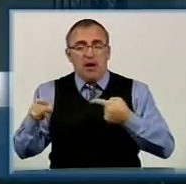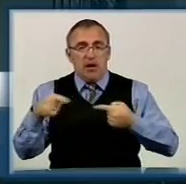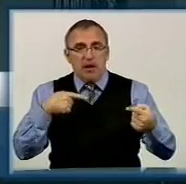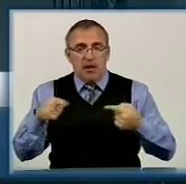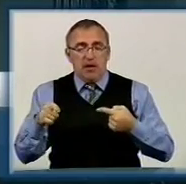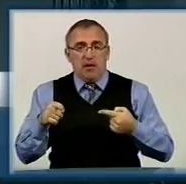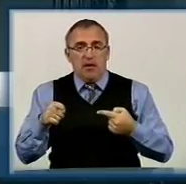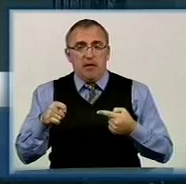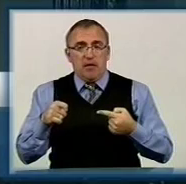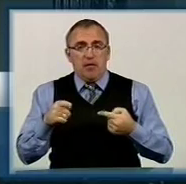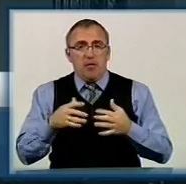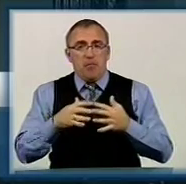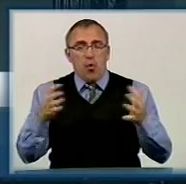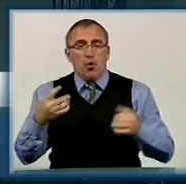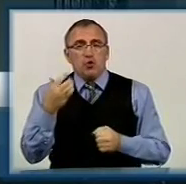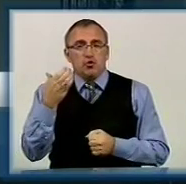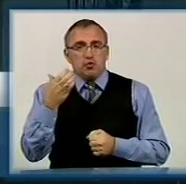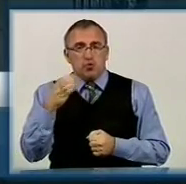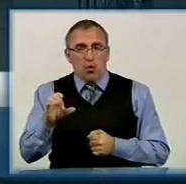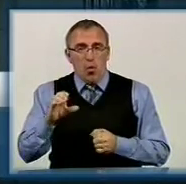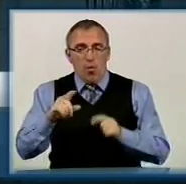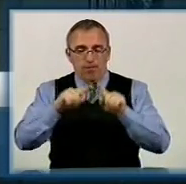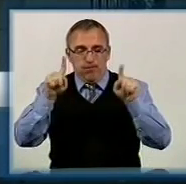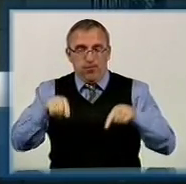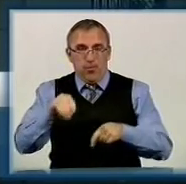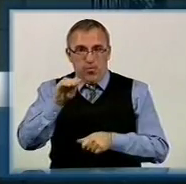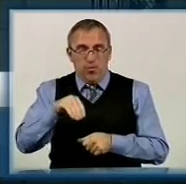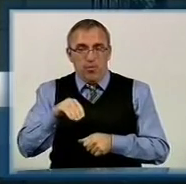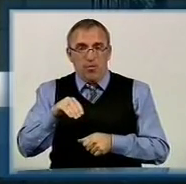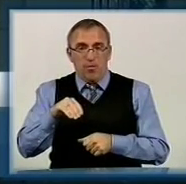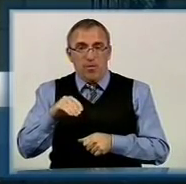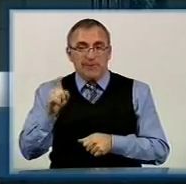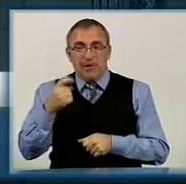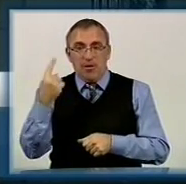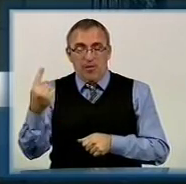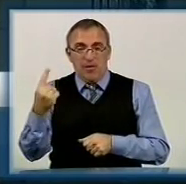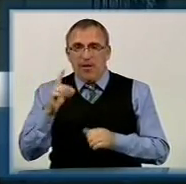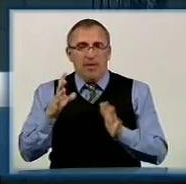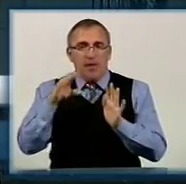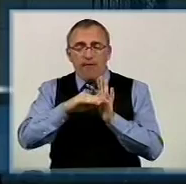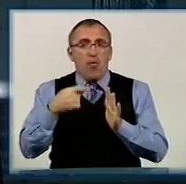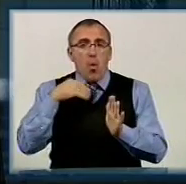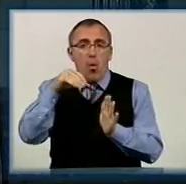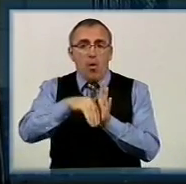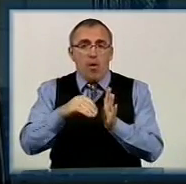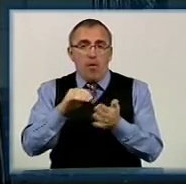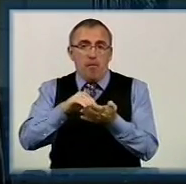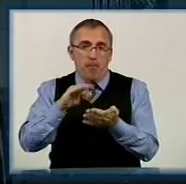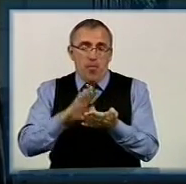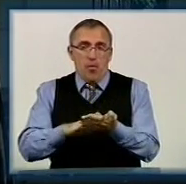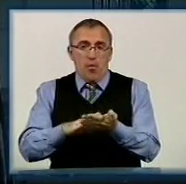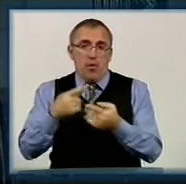навіть понад 100 бюлетенів віддано за іншого кандидату. Тобто не включені голоси, просто приписані вони